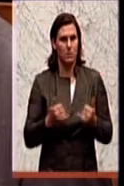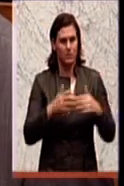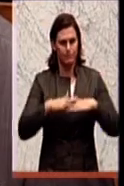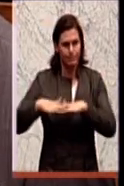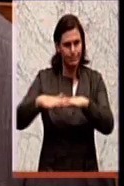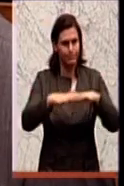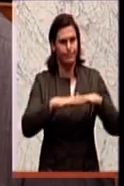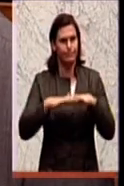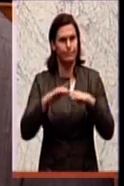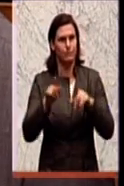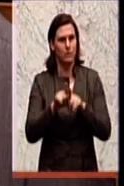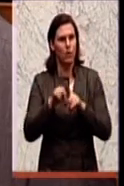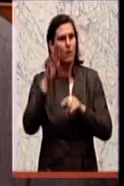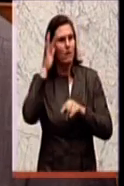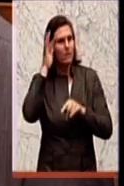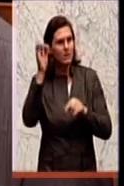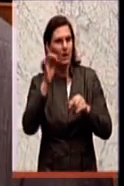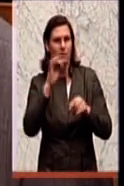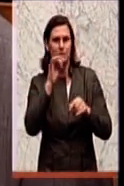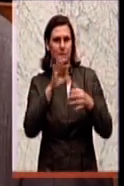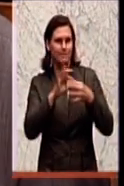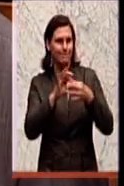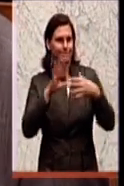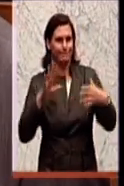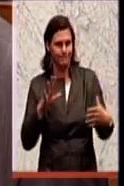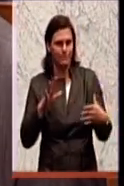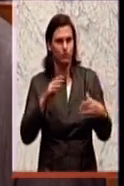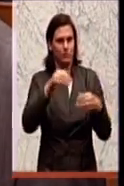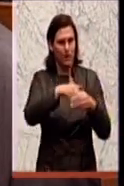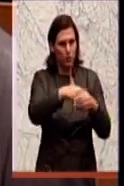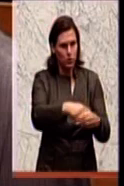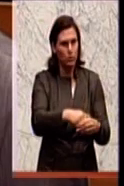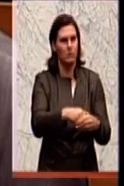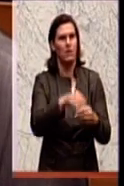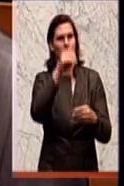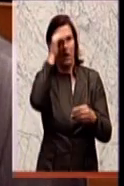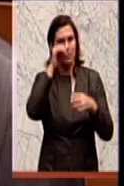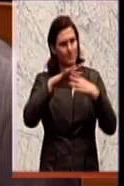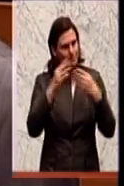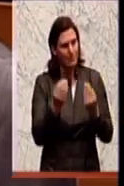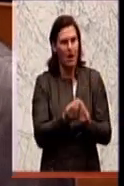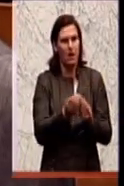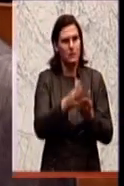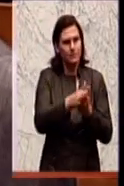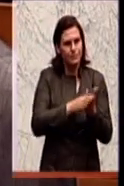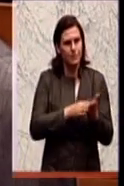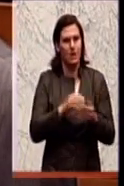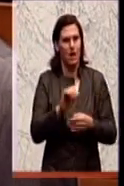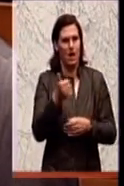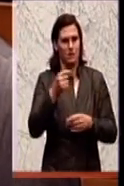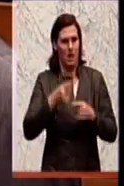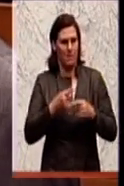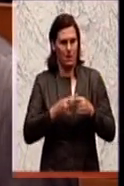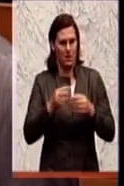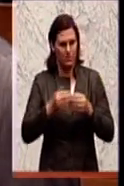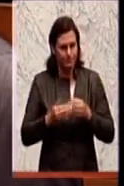vor allem verdachtsunabhängige Speicherung haben. Das heißt, es wird alles beginnend mit 1. April, wo das umgesetzt ist, was man